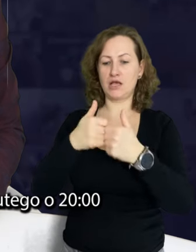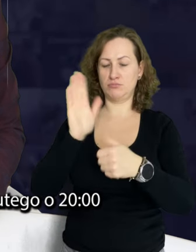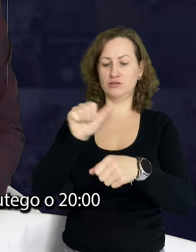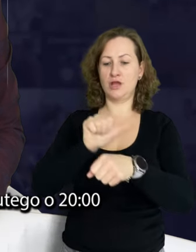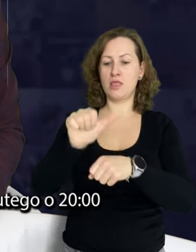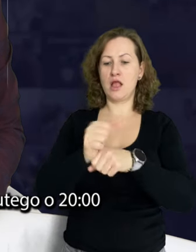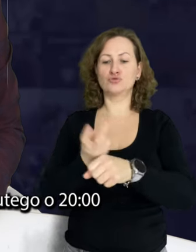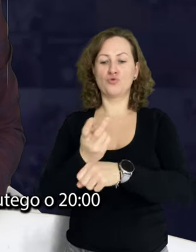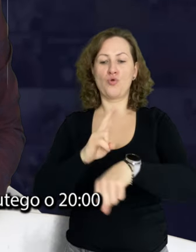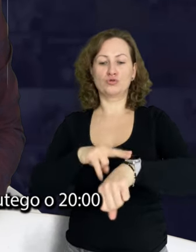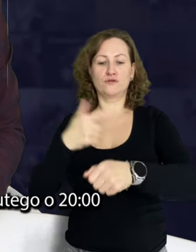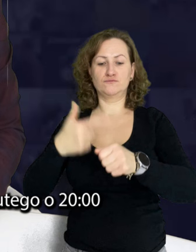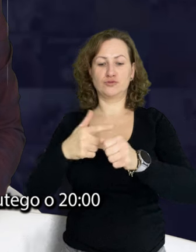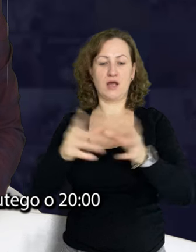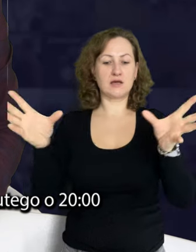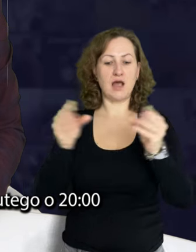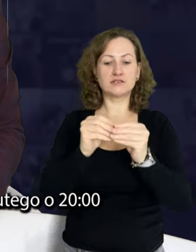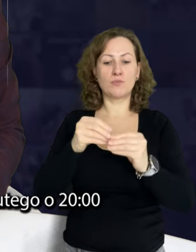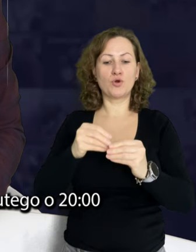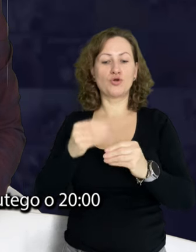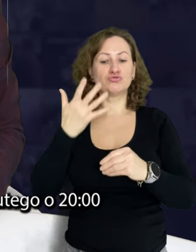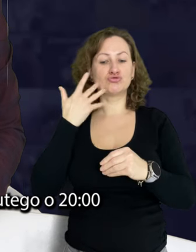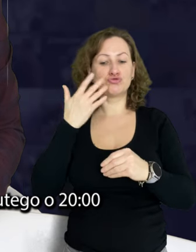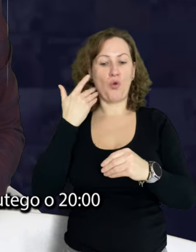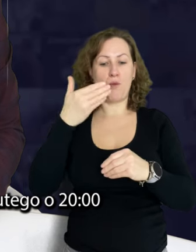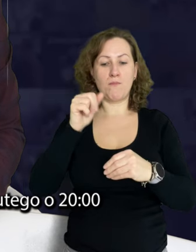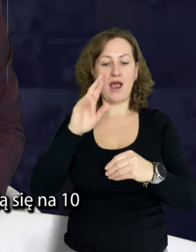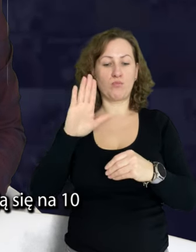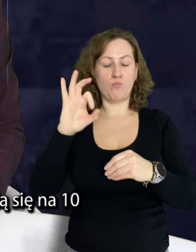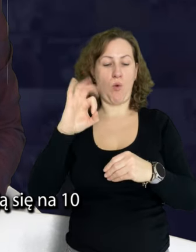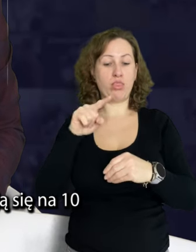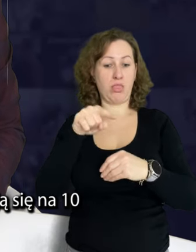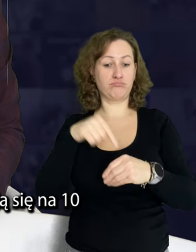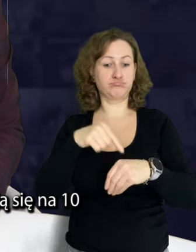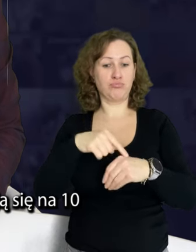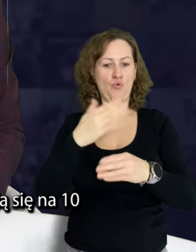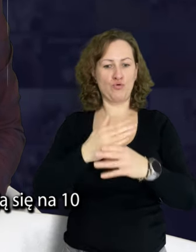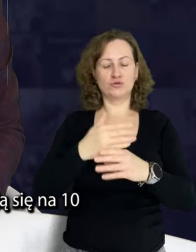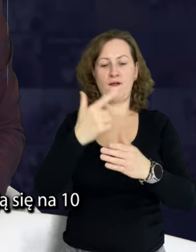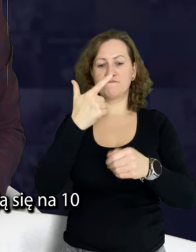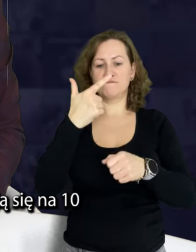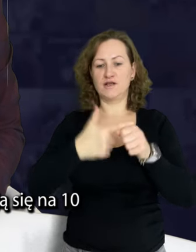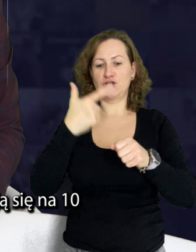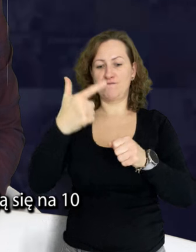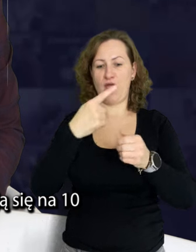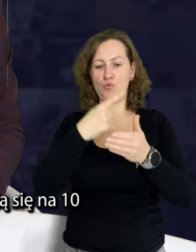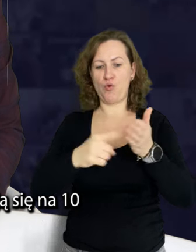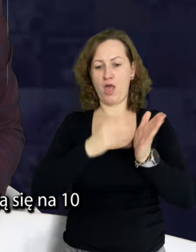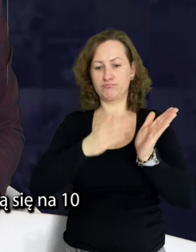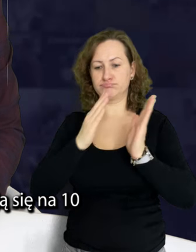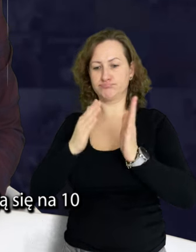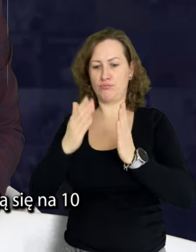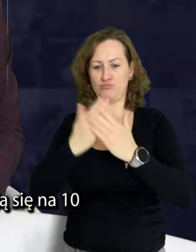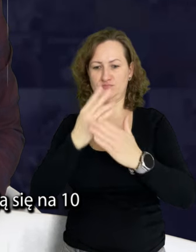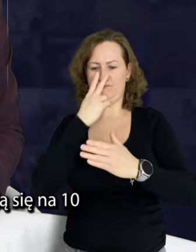rozegrają 11 lutego o 20 z MKS Manalek Sokół Marbo-Międzychłód. Na ten moment po 22 kolejkach nasi koszykarze